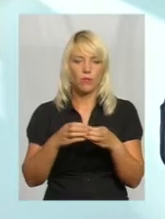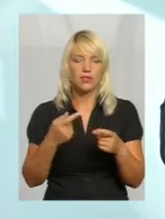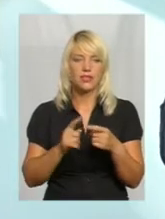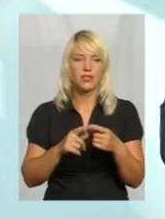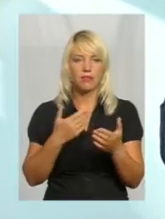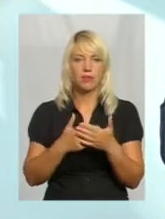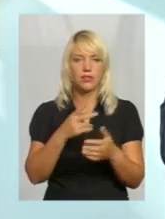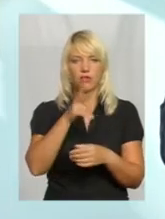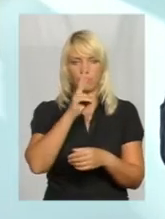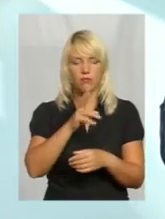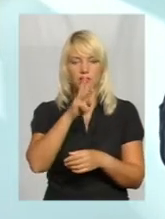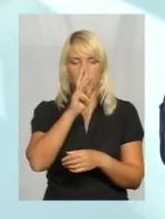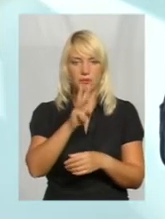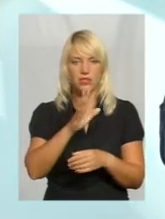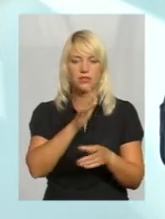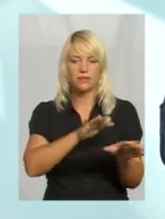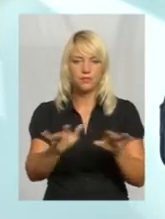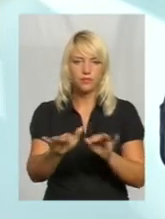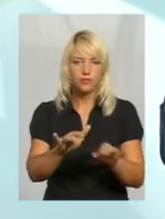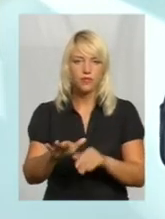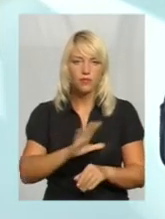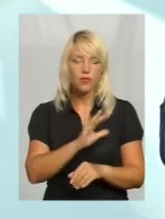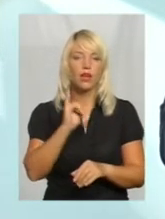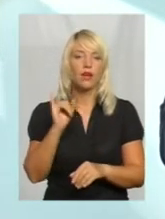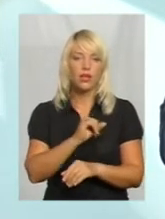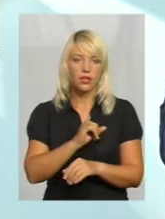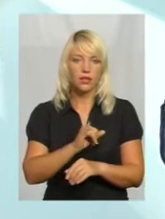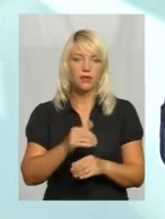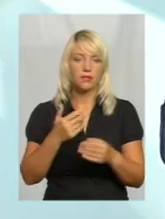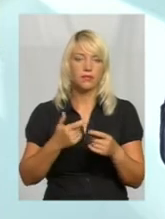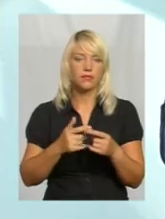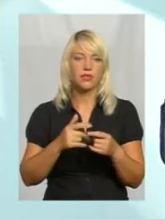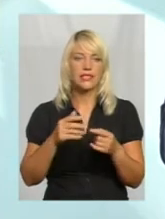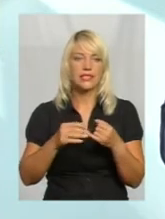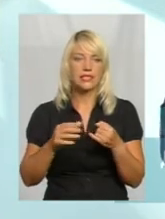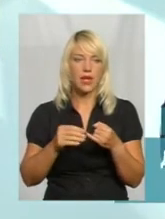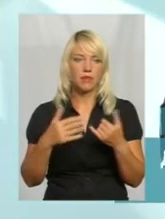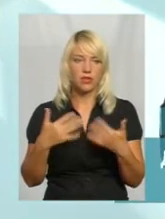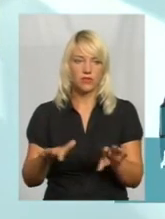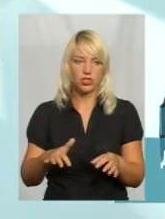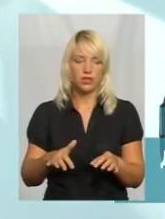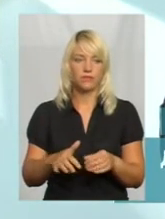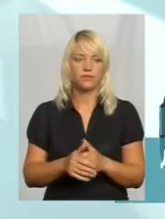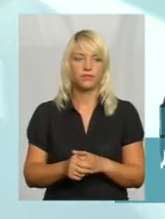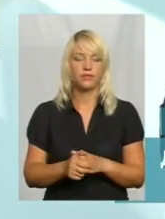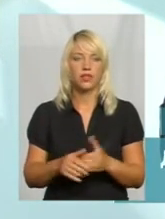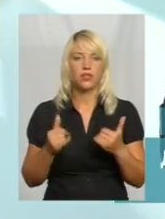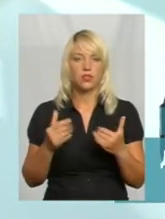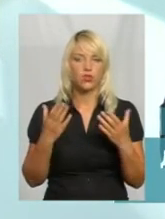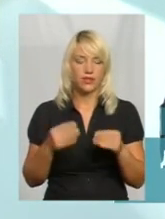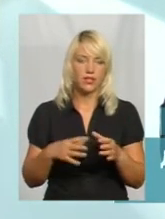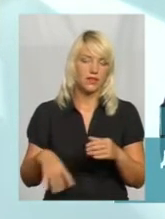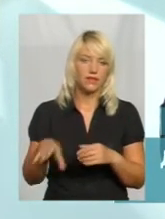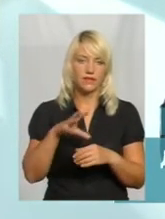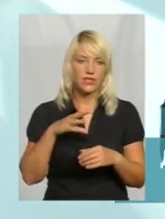місяці процедура була. І, по суті, землі вже одна там. Ну, на сьогоднішній день вже майже всі